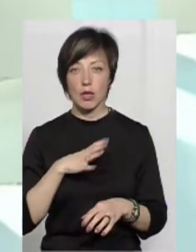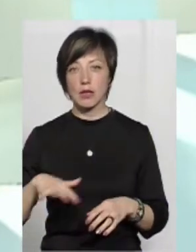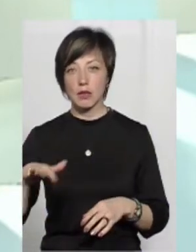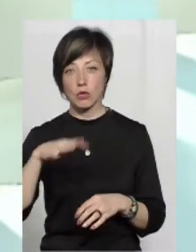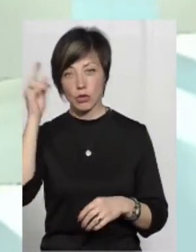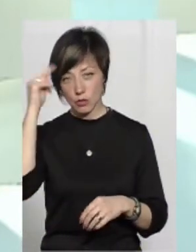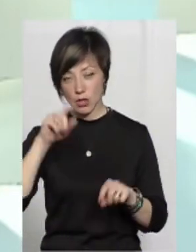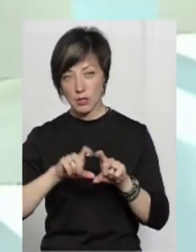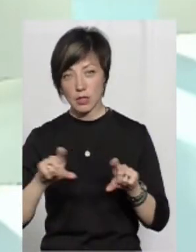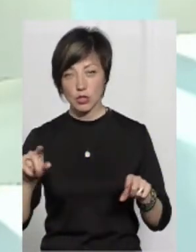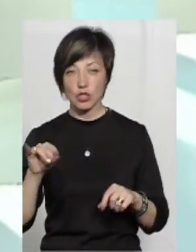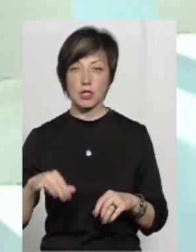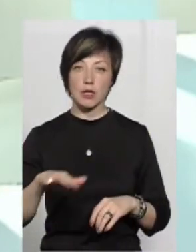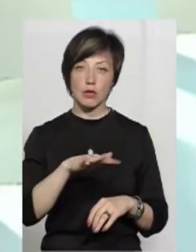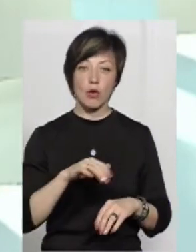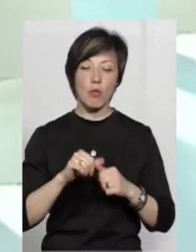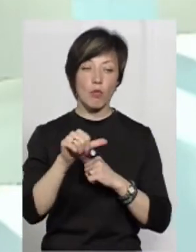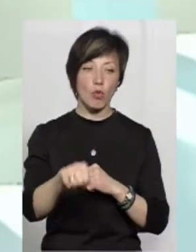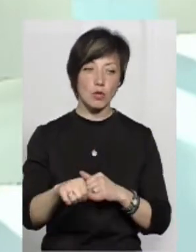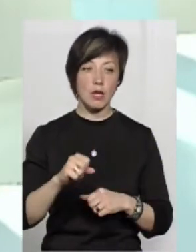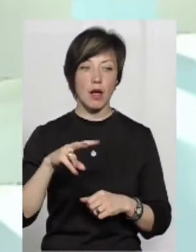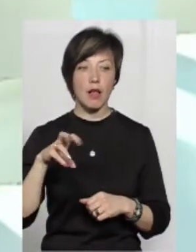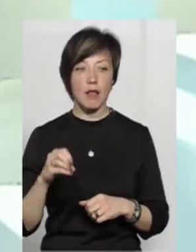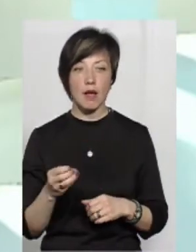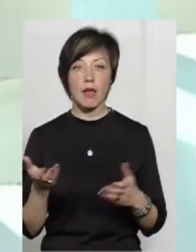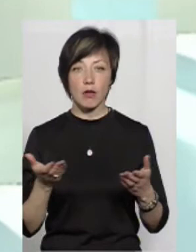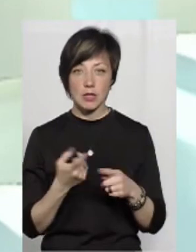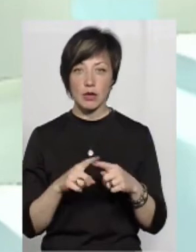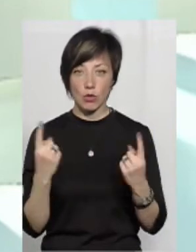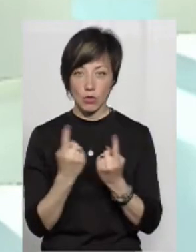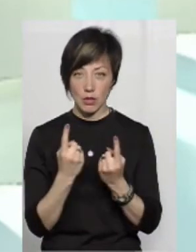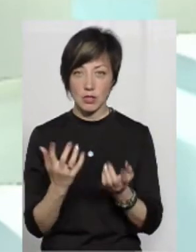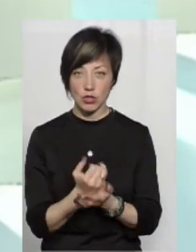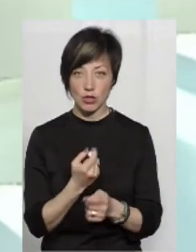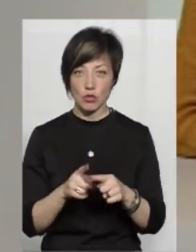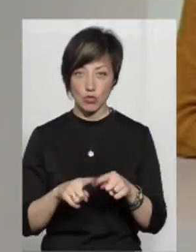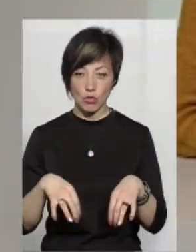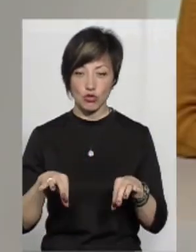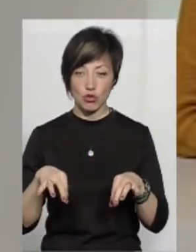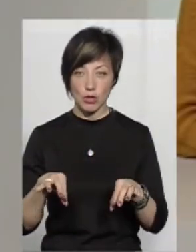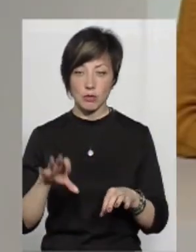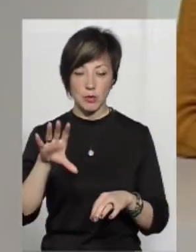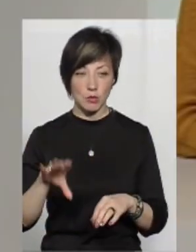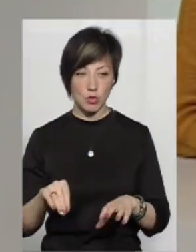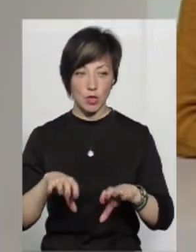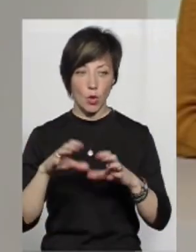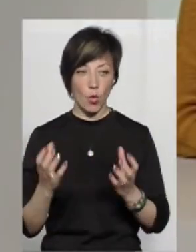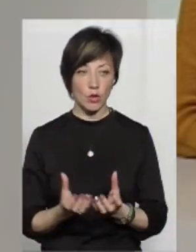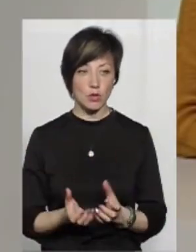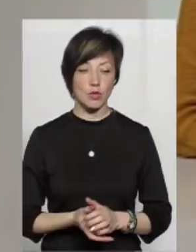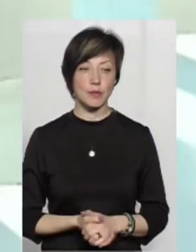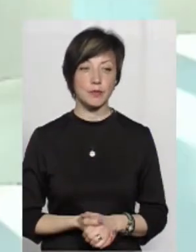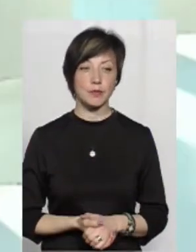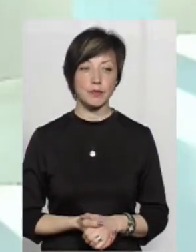територія навчального закладу, чи це було поза. Але, якось ж ці однокласники знайшли цю машину і приспустили там колесо.